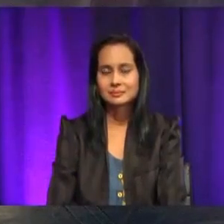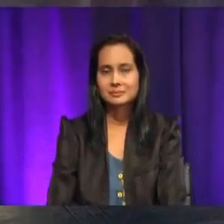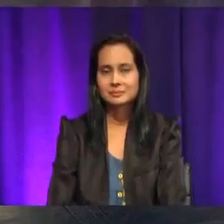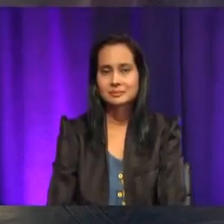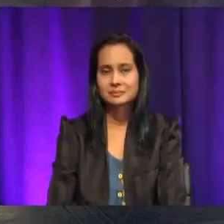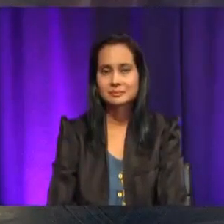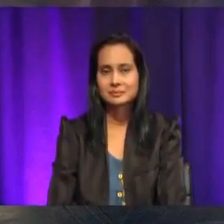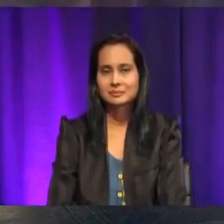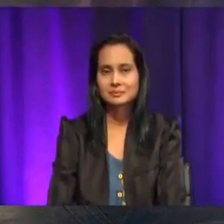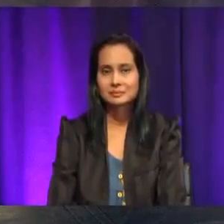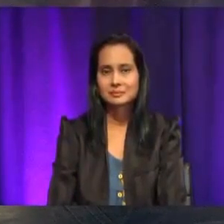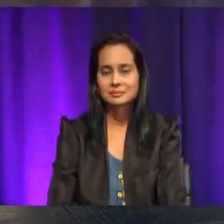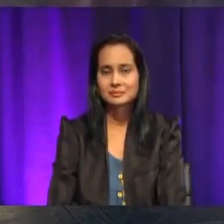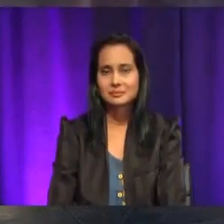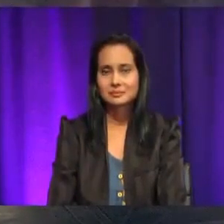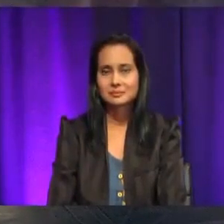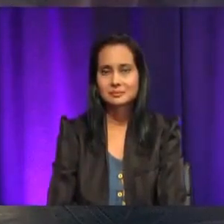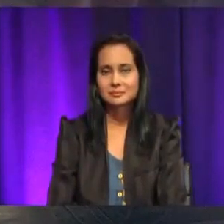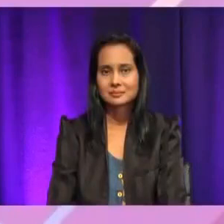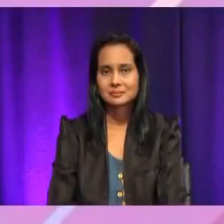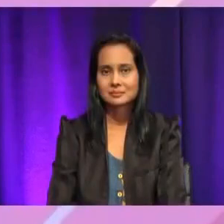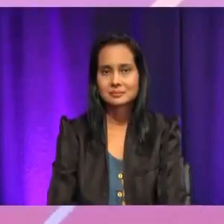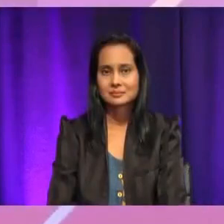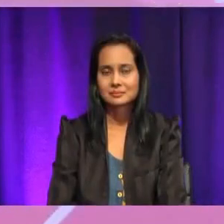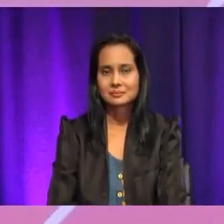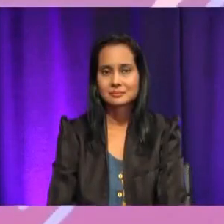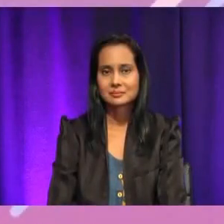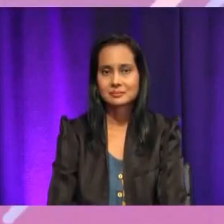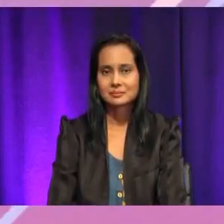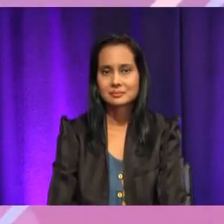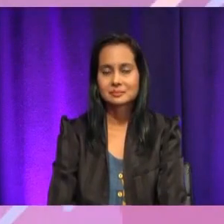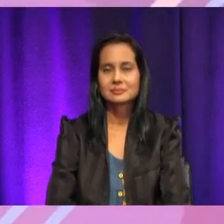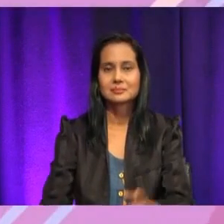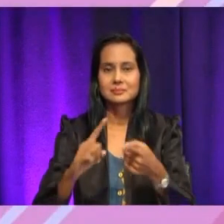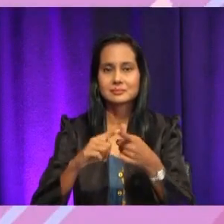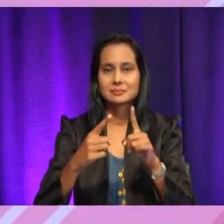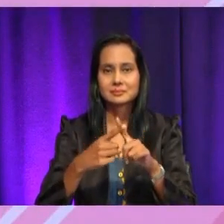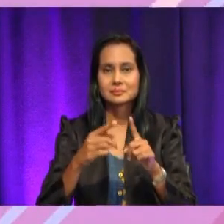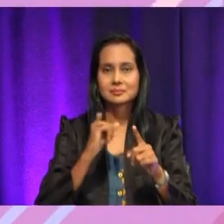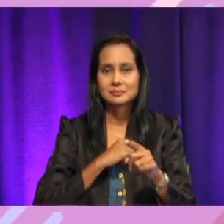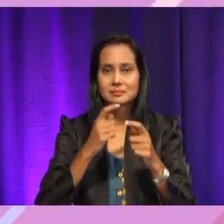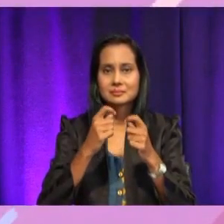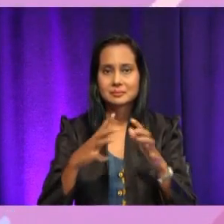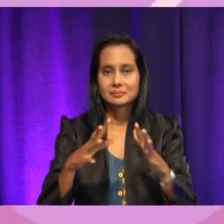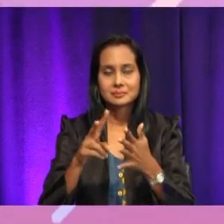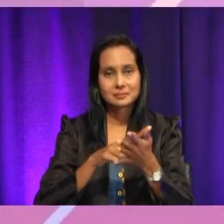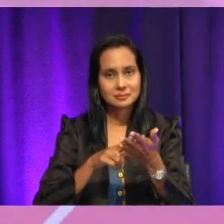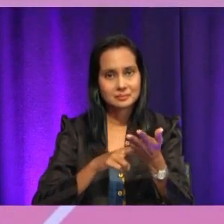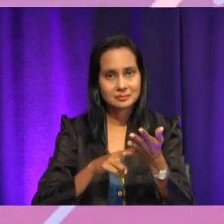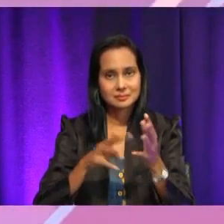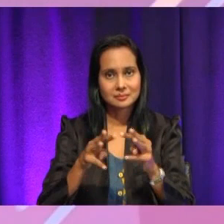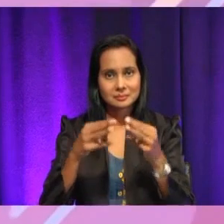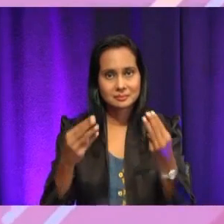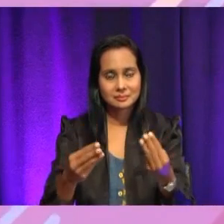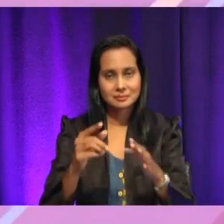tangan. Okey, silakan Kai. Kawan-kawan, saya telah membaca manual